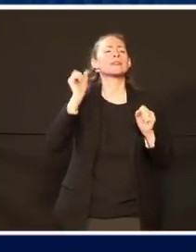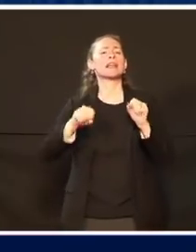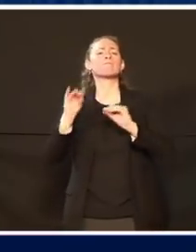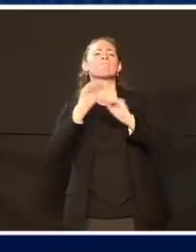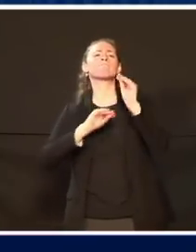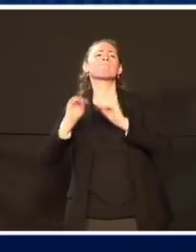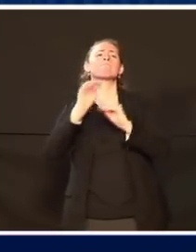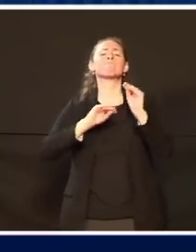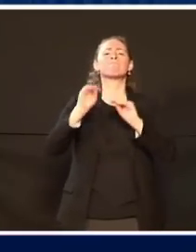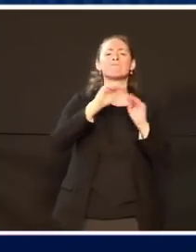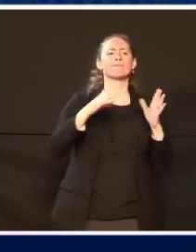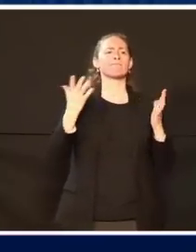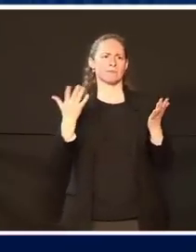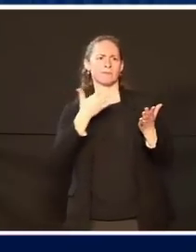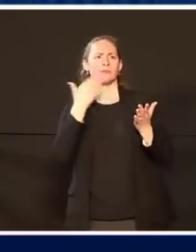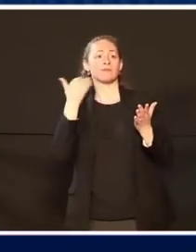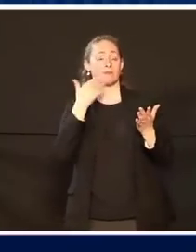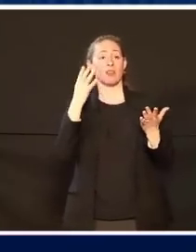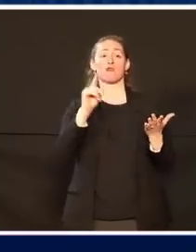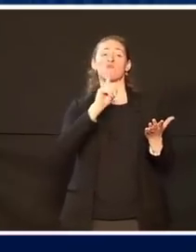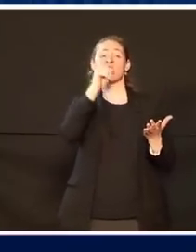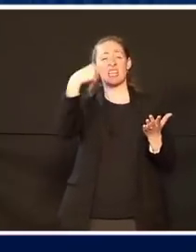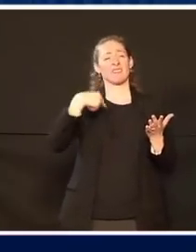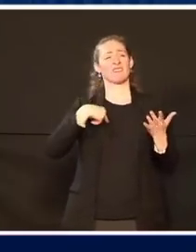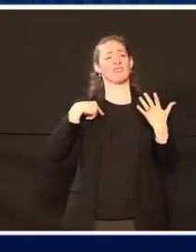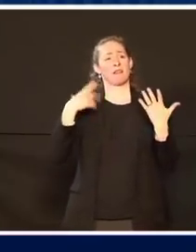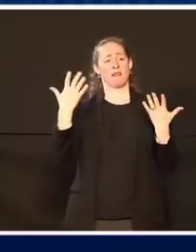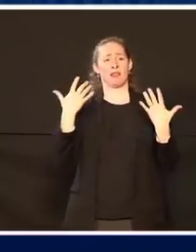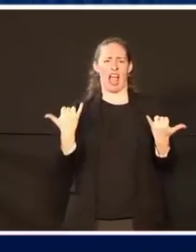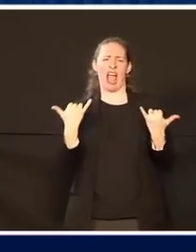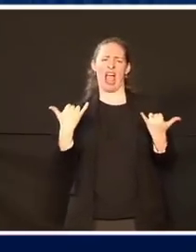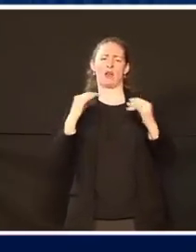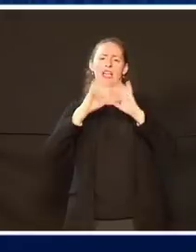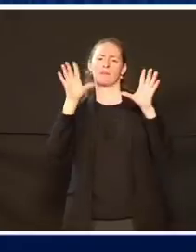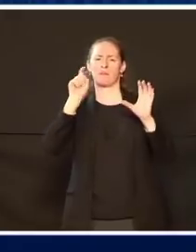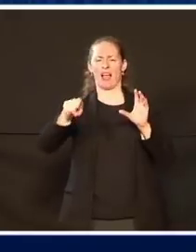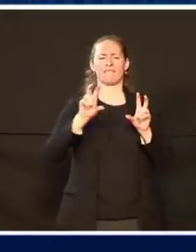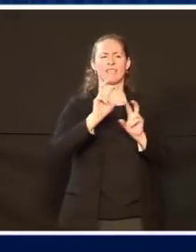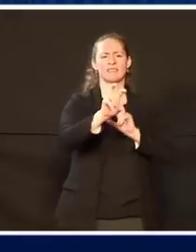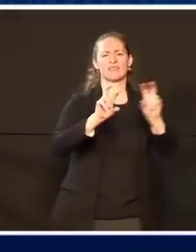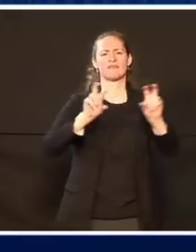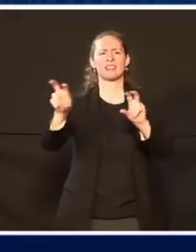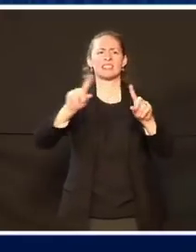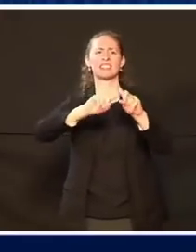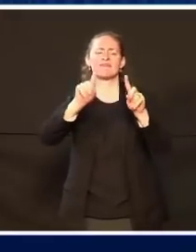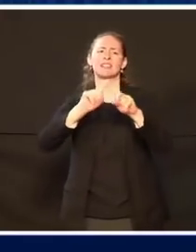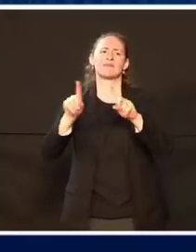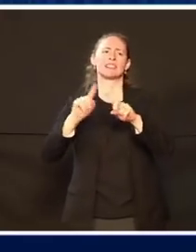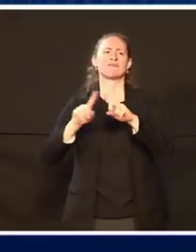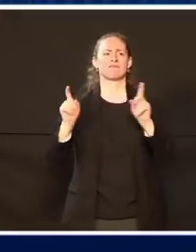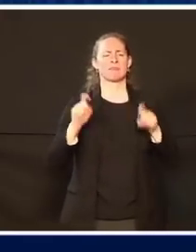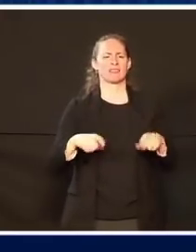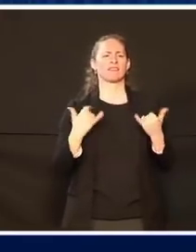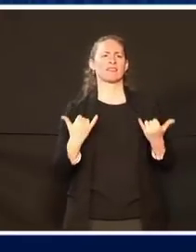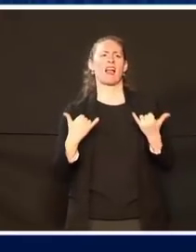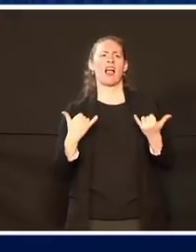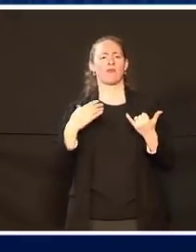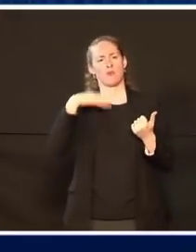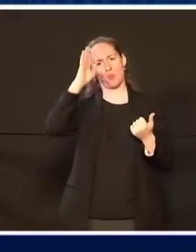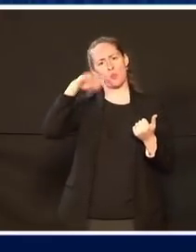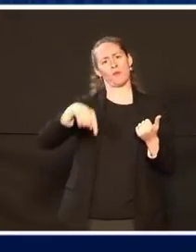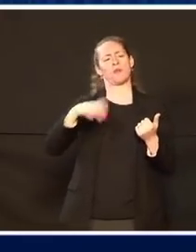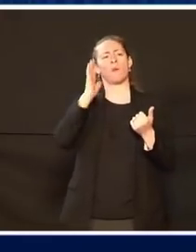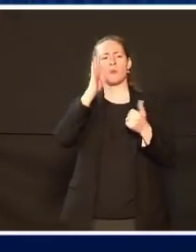Investition jetzt tätigen, werden wir mehr Wachstum und höheres Einkommen generieren. Das ist vollkommen klar.